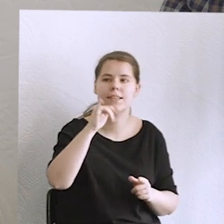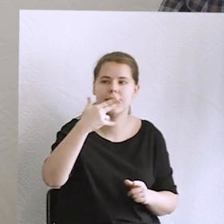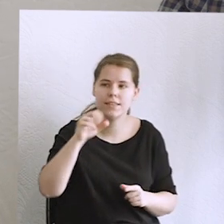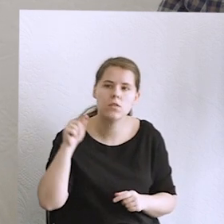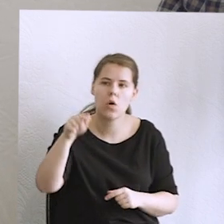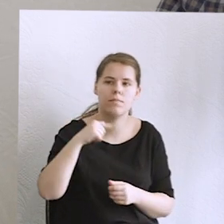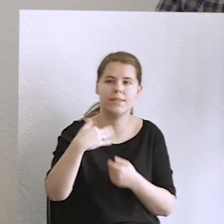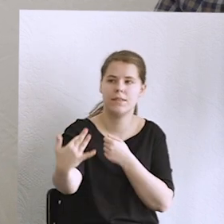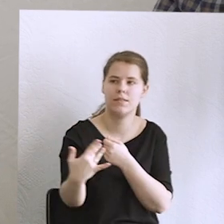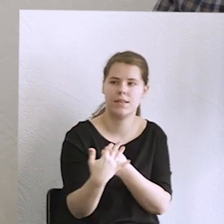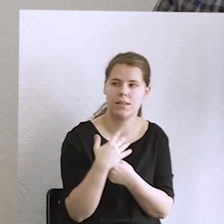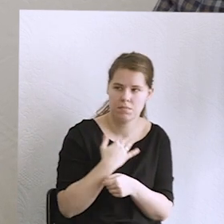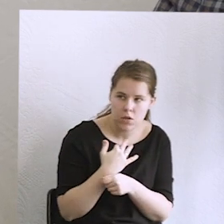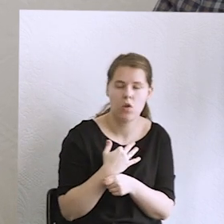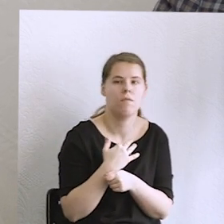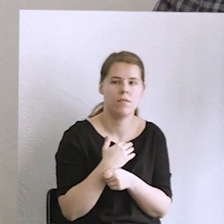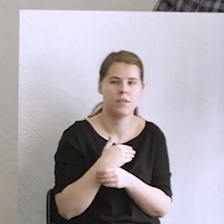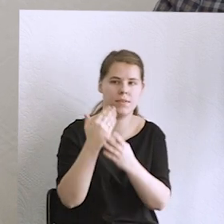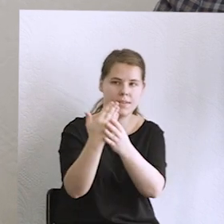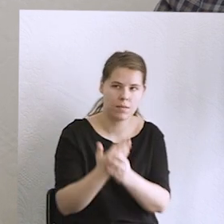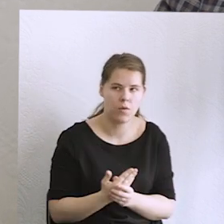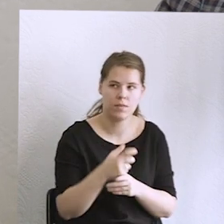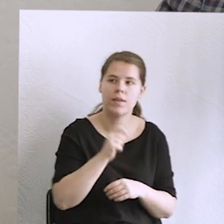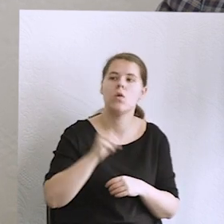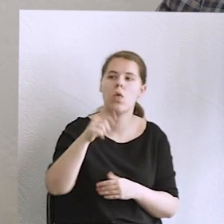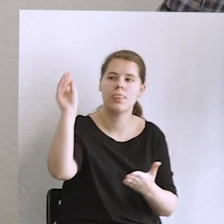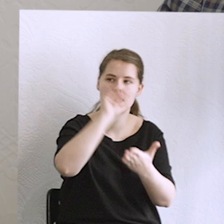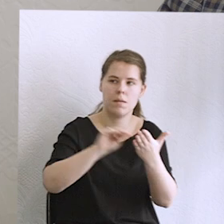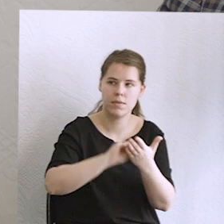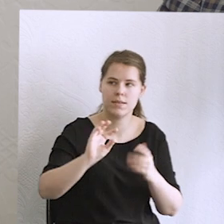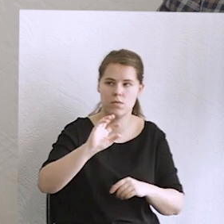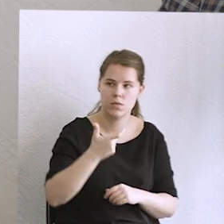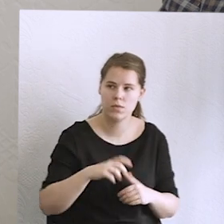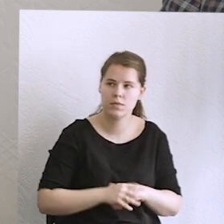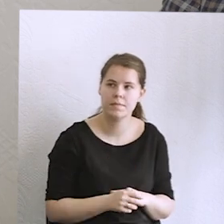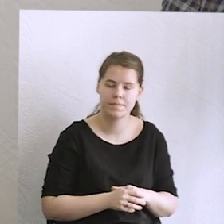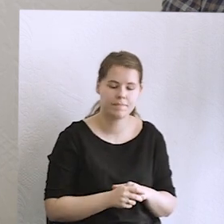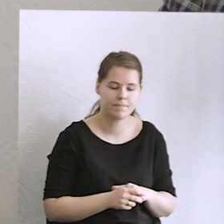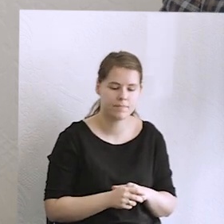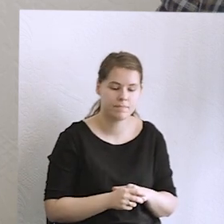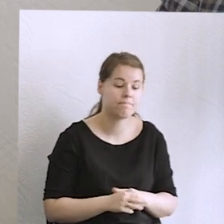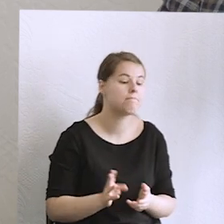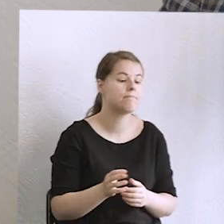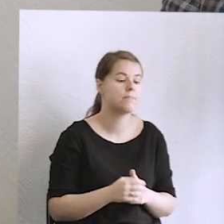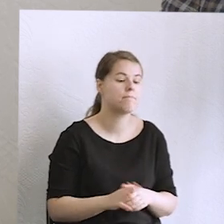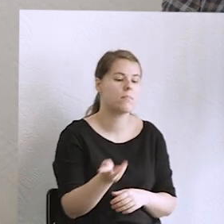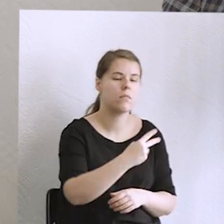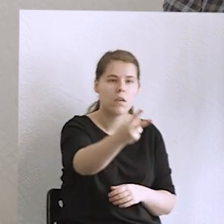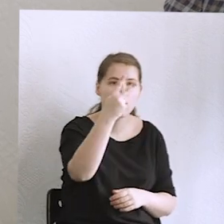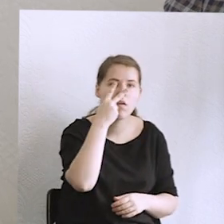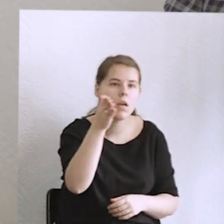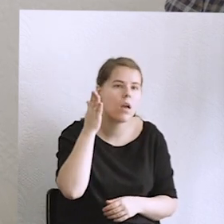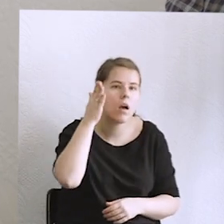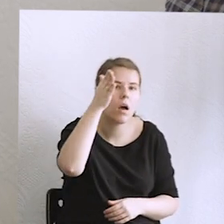żeby was tutaj dzisiaj w ogóle zaprosić. I on pisze tak. Samo spojrzenie w przyszłość to za mało,